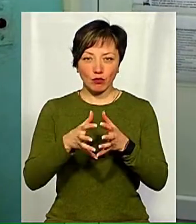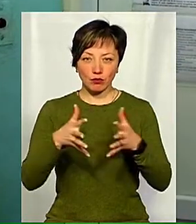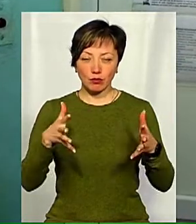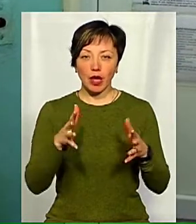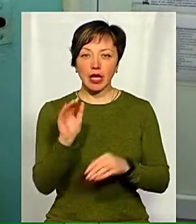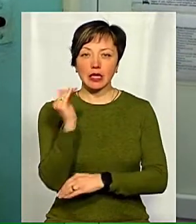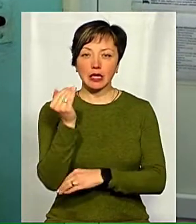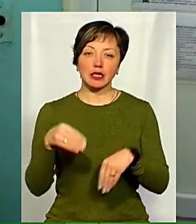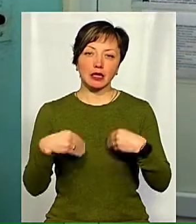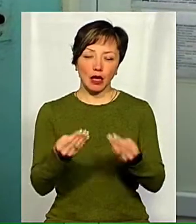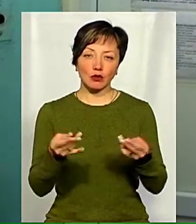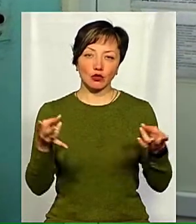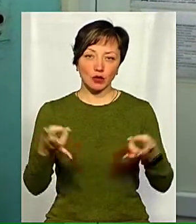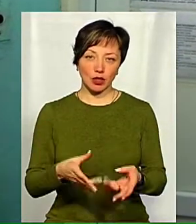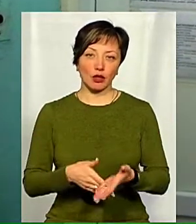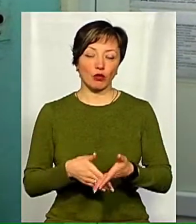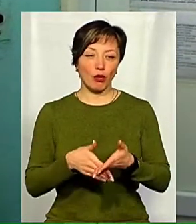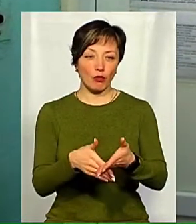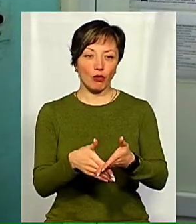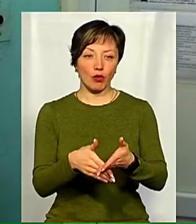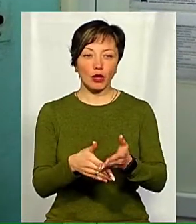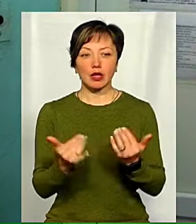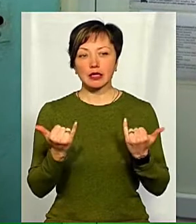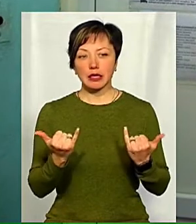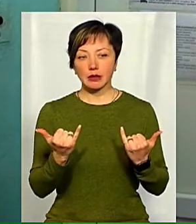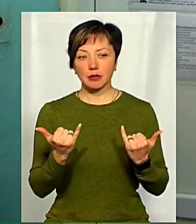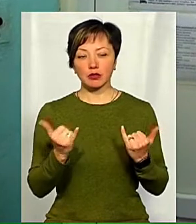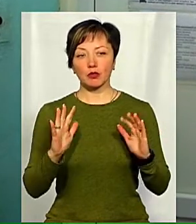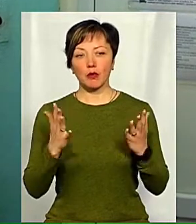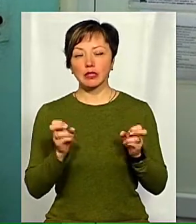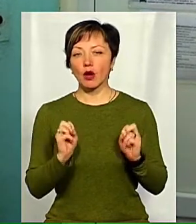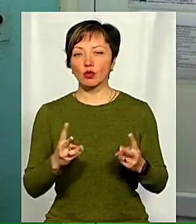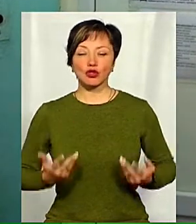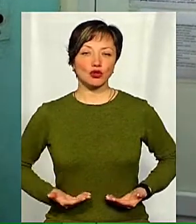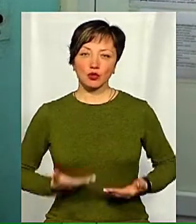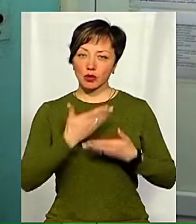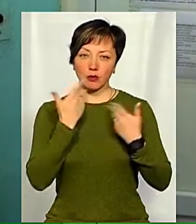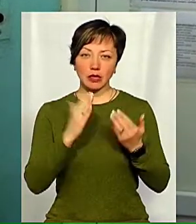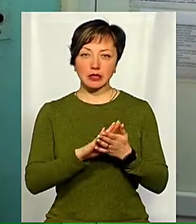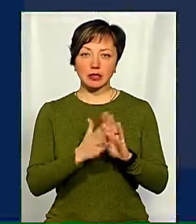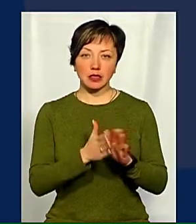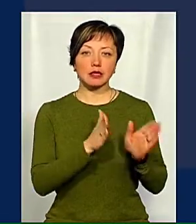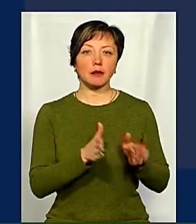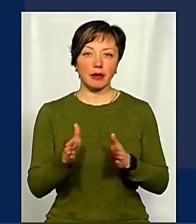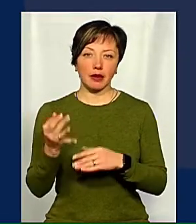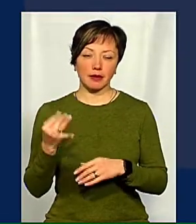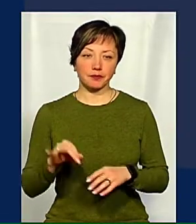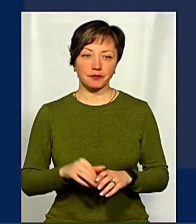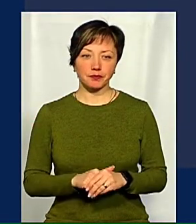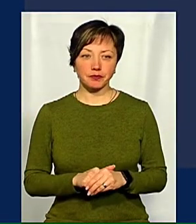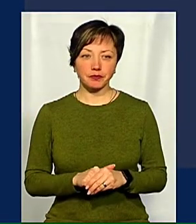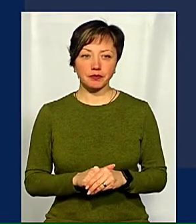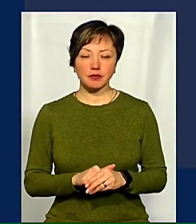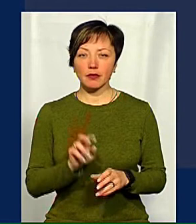Дитині надана необхідна допомога, на теперішній момент загрози життю немає, стан стабільний. Двоє